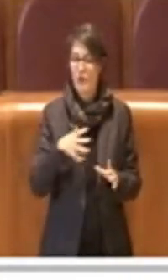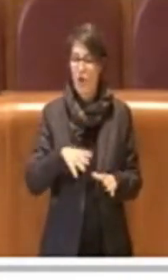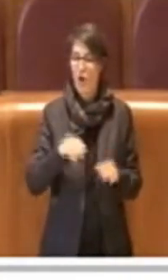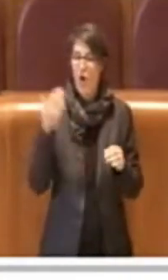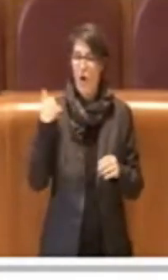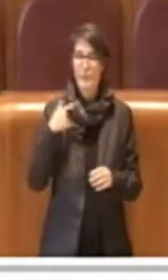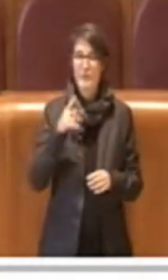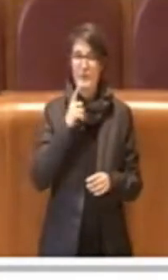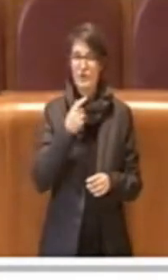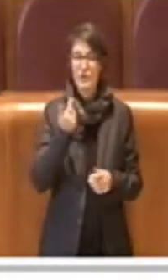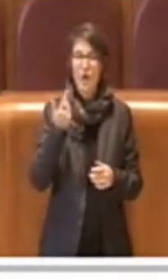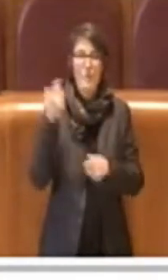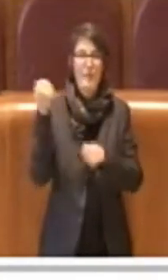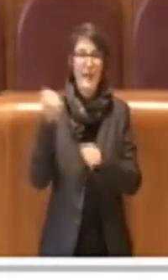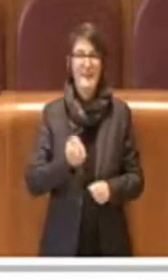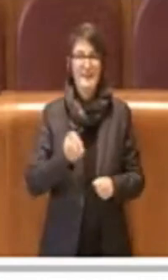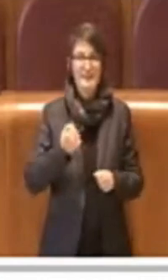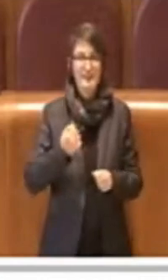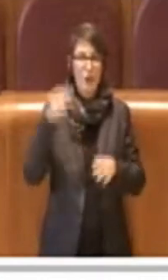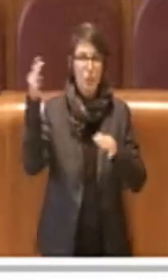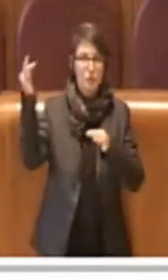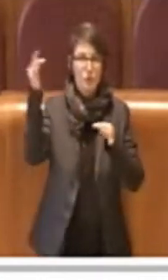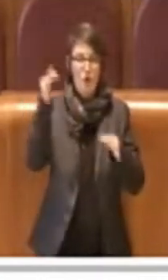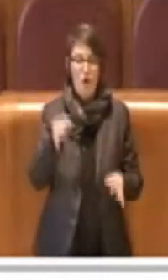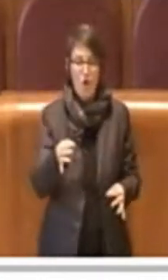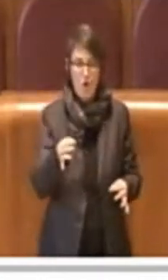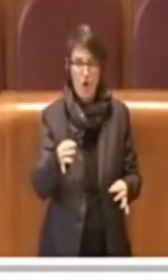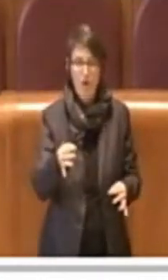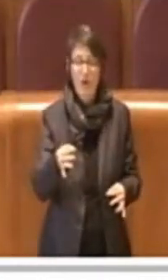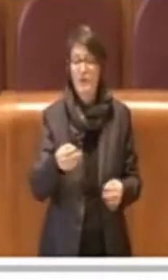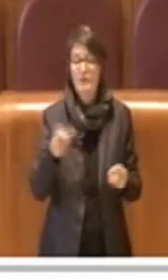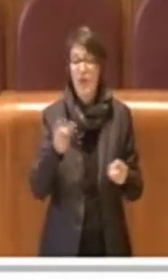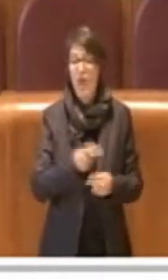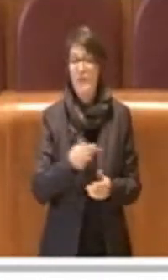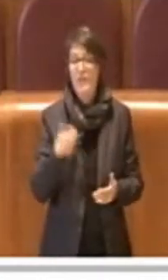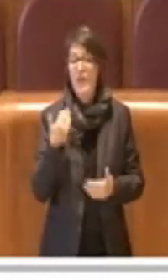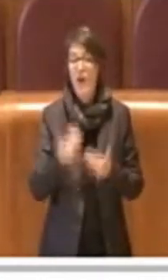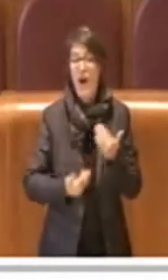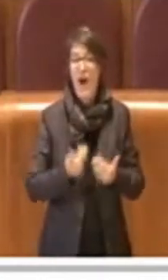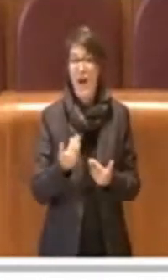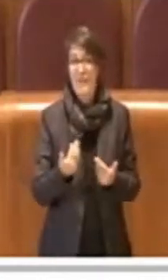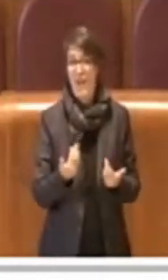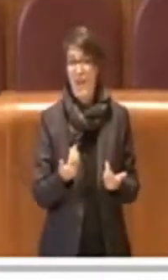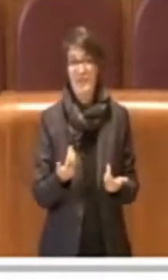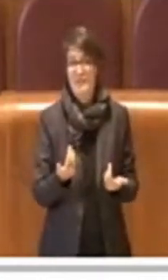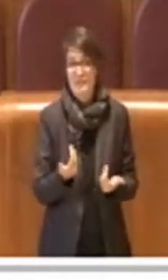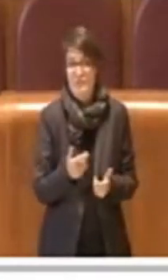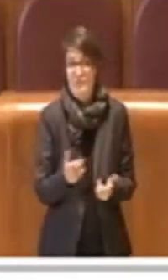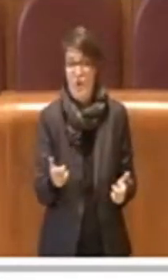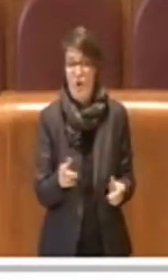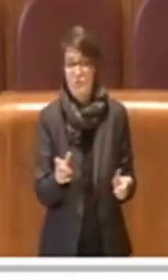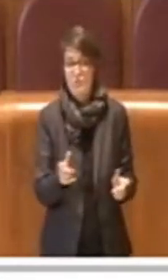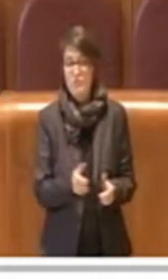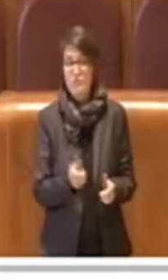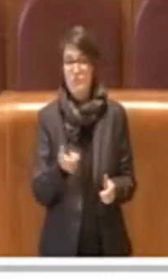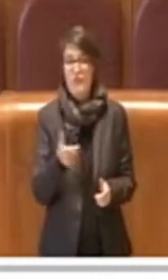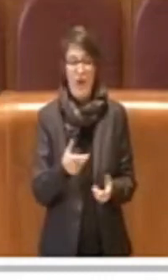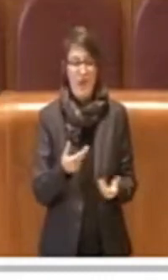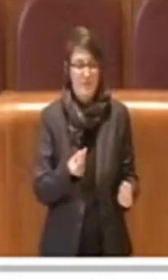delle azioni calate dall'atto, delle azioni ovviamente abbastanza